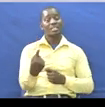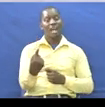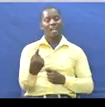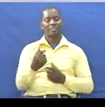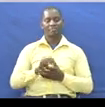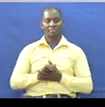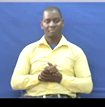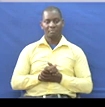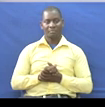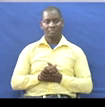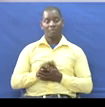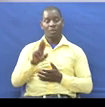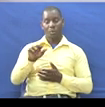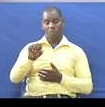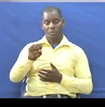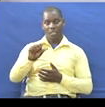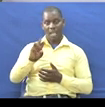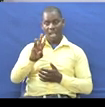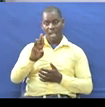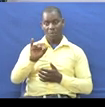Usawidi Wa Rasim